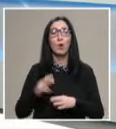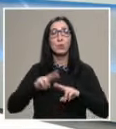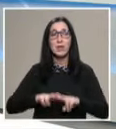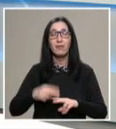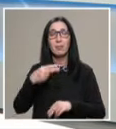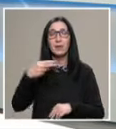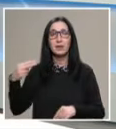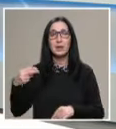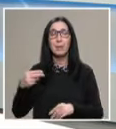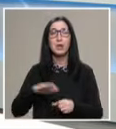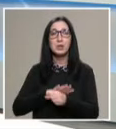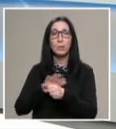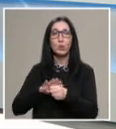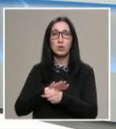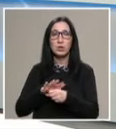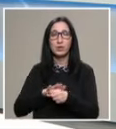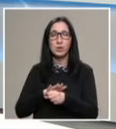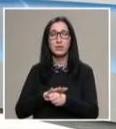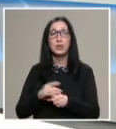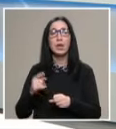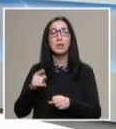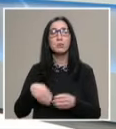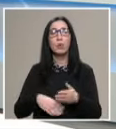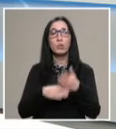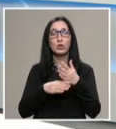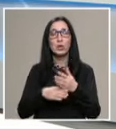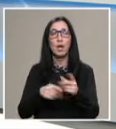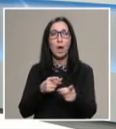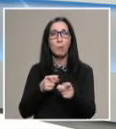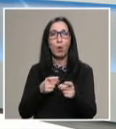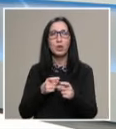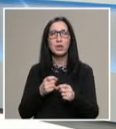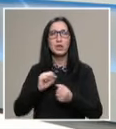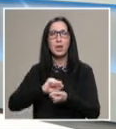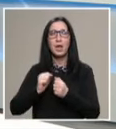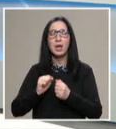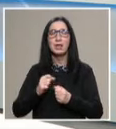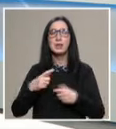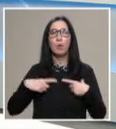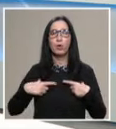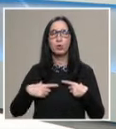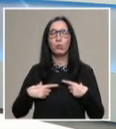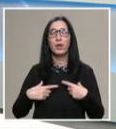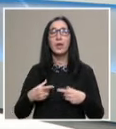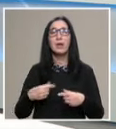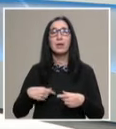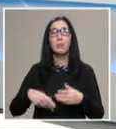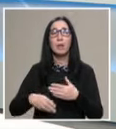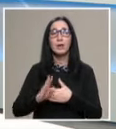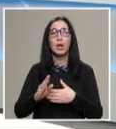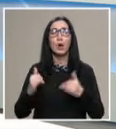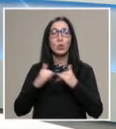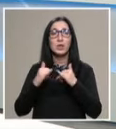Оставаме на тема самоосъвършенстване, но този път с помощта на бойните спортове. Открито рок по самозащита изнесе пред